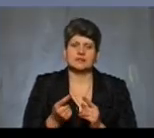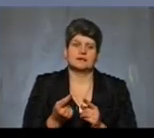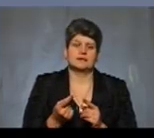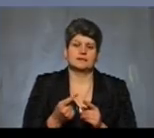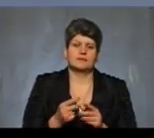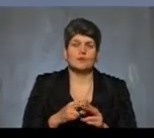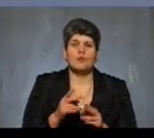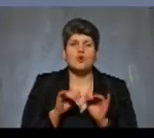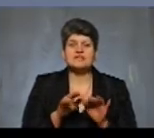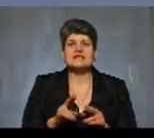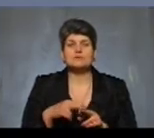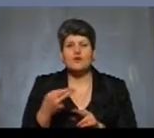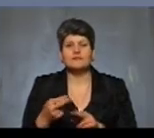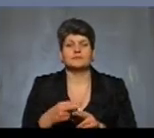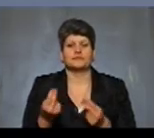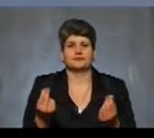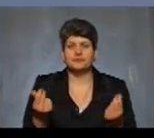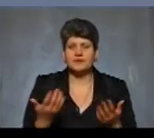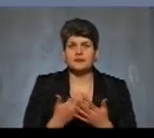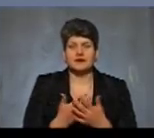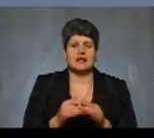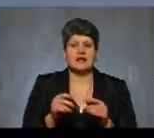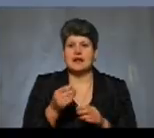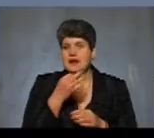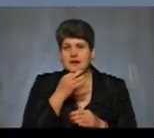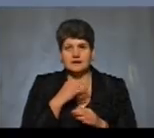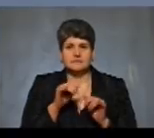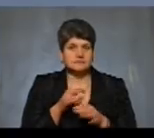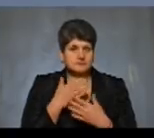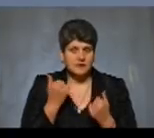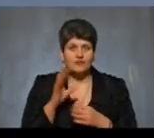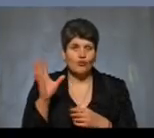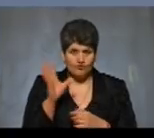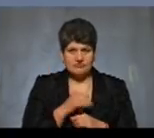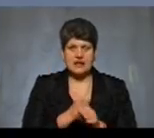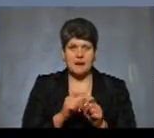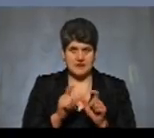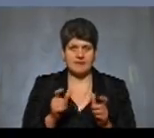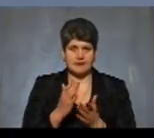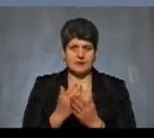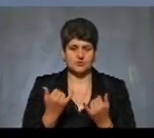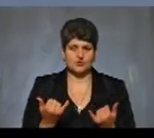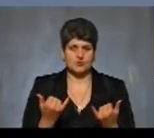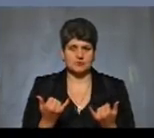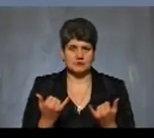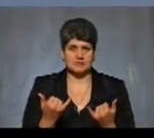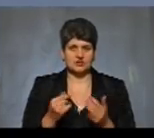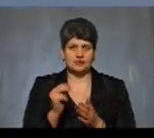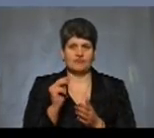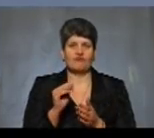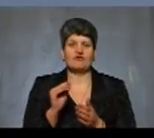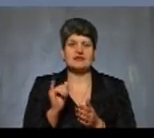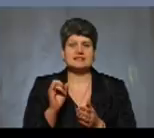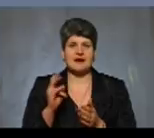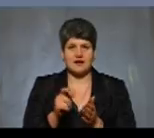відшкодування, якщо ми розуміємо, що, можливо, ліки надієві. Чи у всіх аптеках на сьогодні є фіскальні апарати,